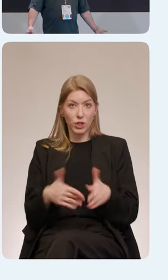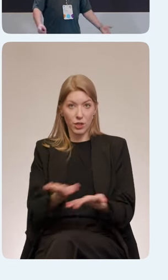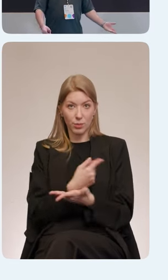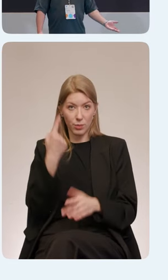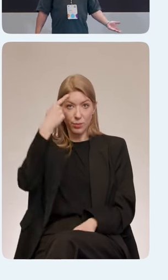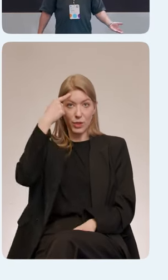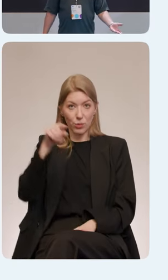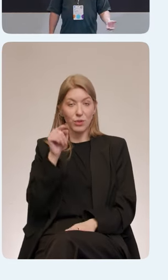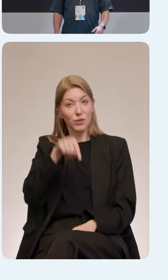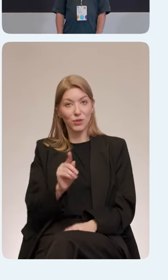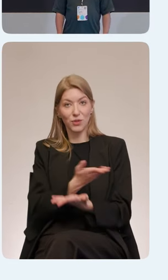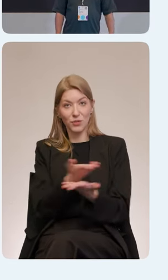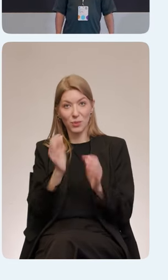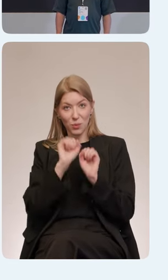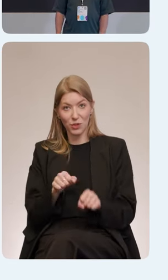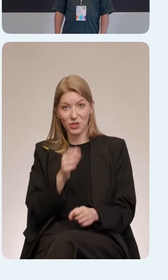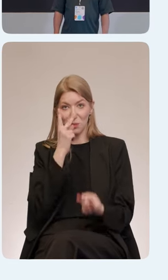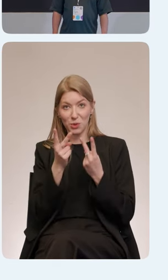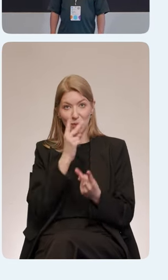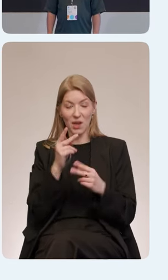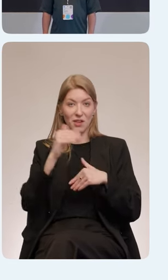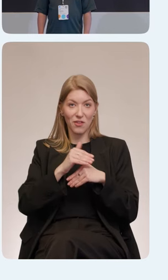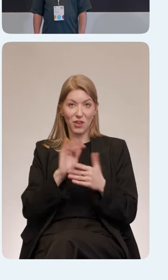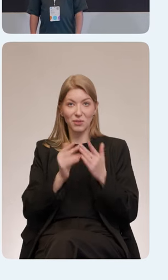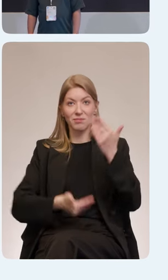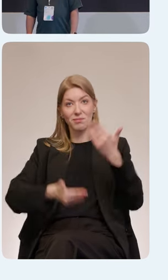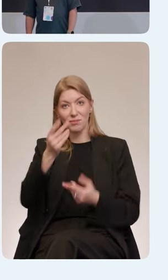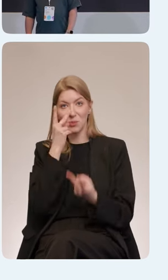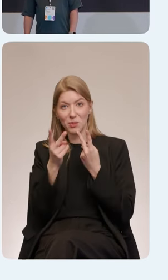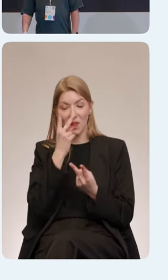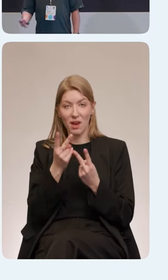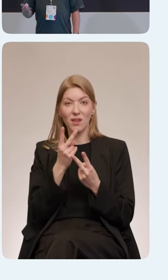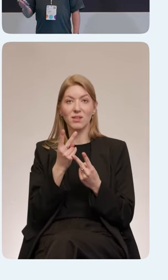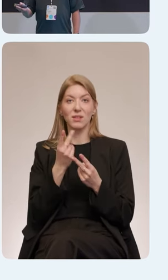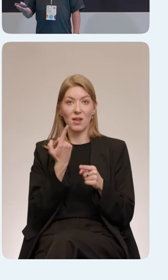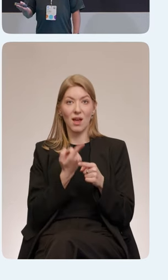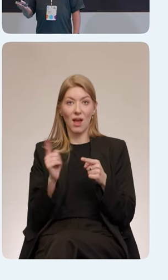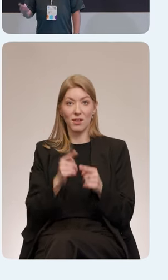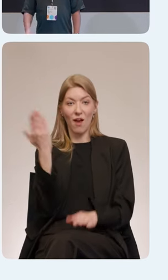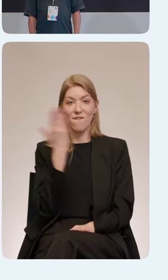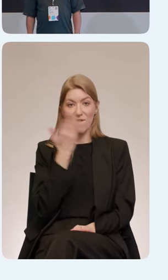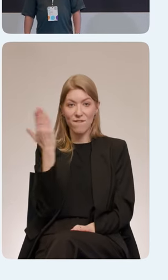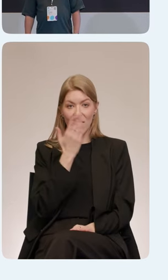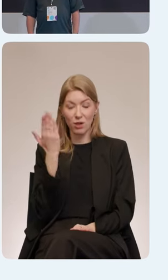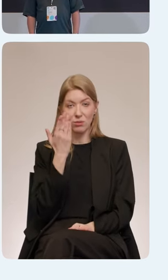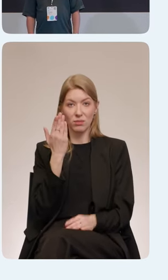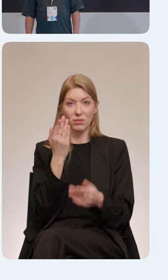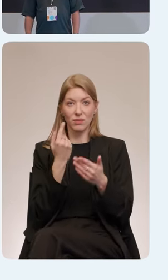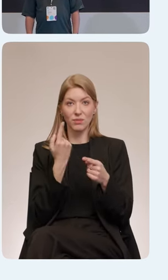вы можете прийти, когда вечером сядете за работу и сядете за макеты, это Figma Eli Focus Order,